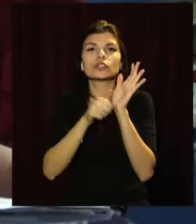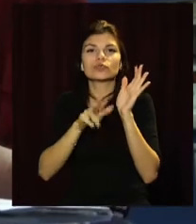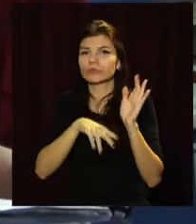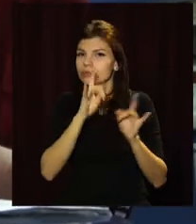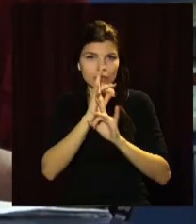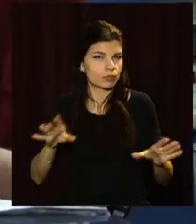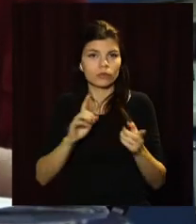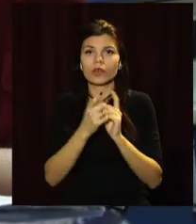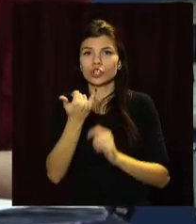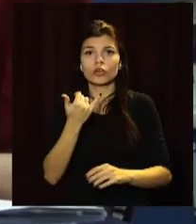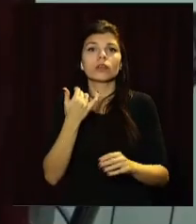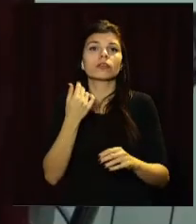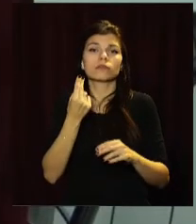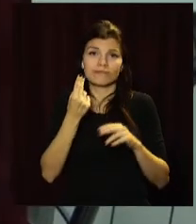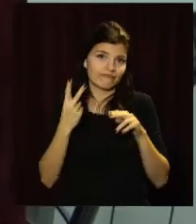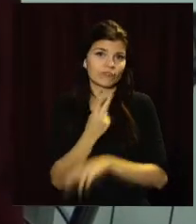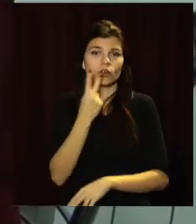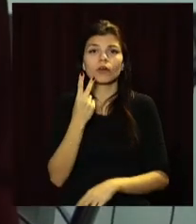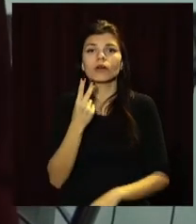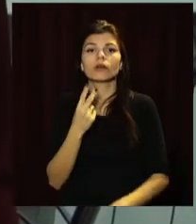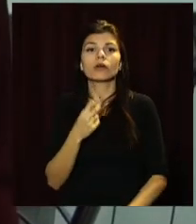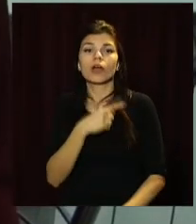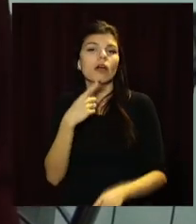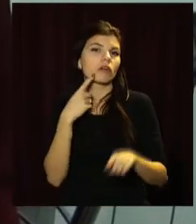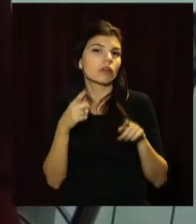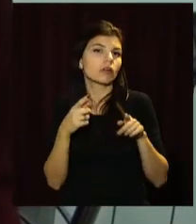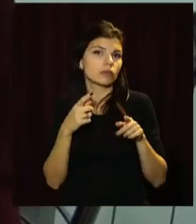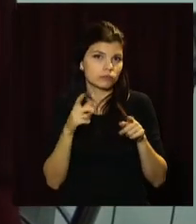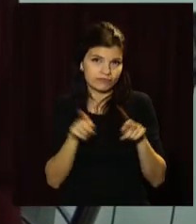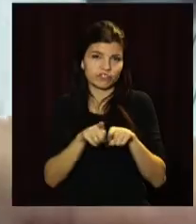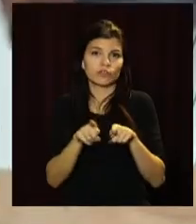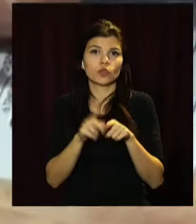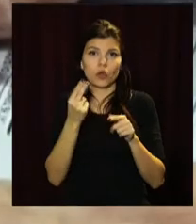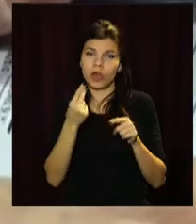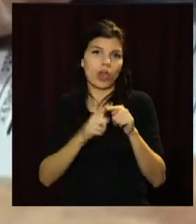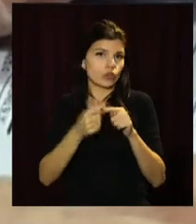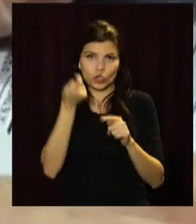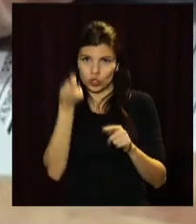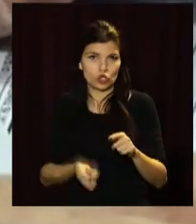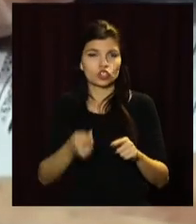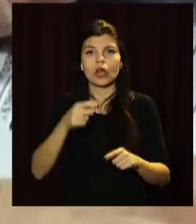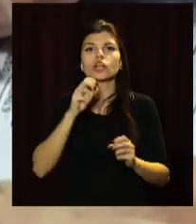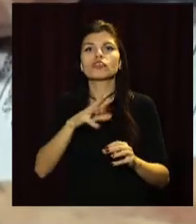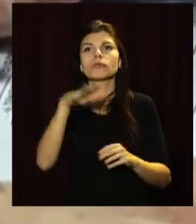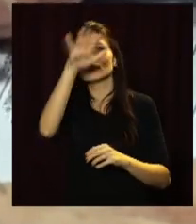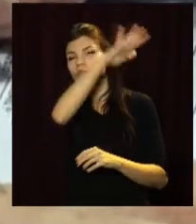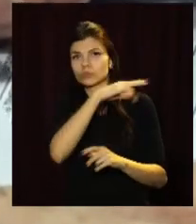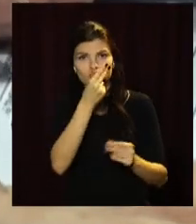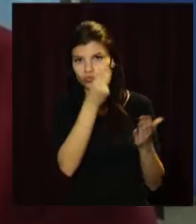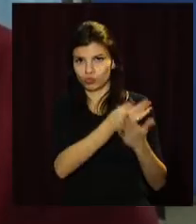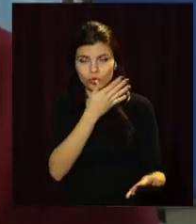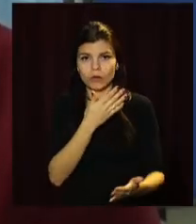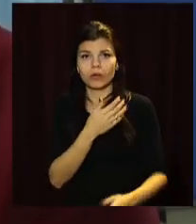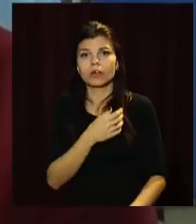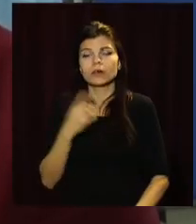тарифу вдвічі ціни на електрику в Україні залишаться нижчими за ринкові. Тим часом в уряді кажуть, у новому році розроблятимуть компромісний план